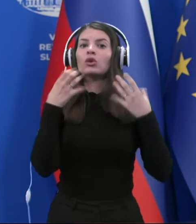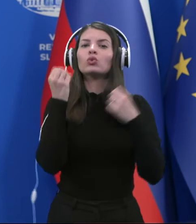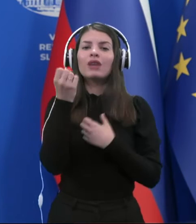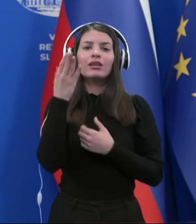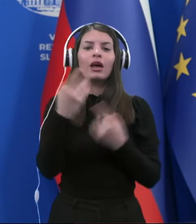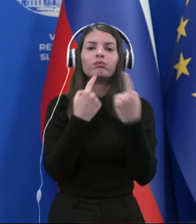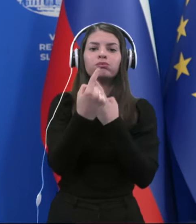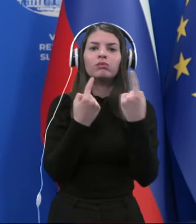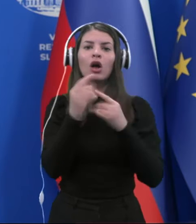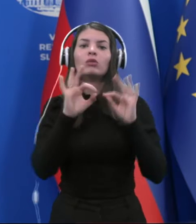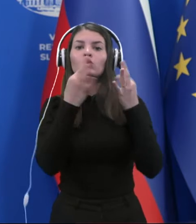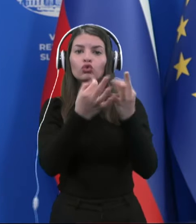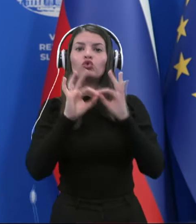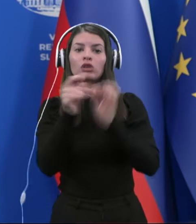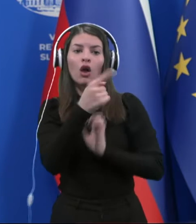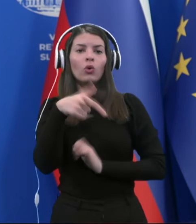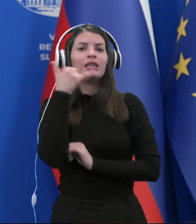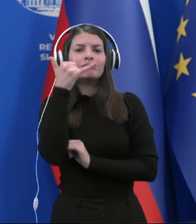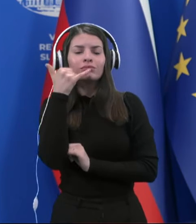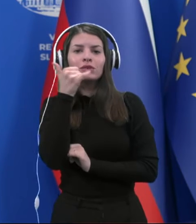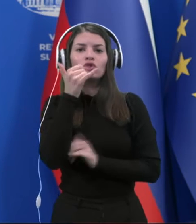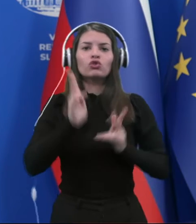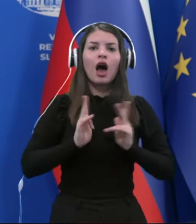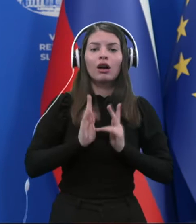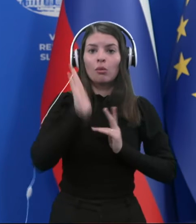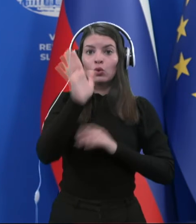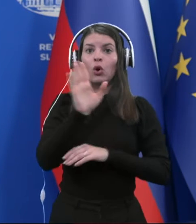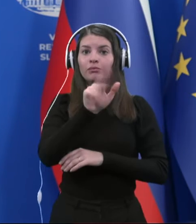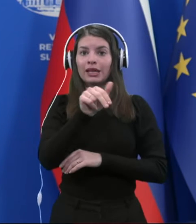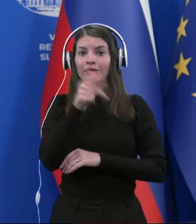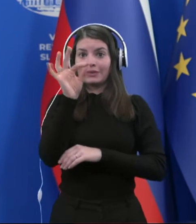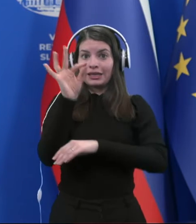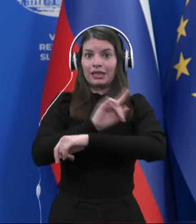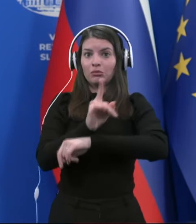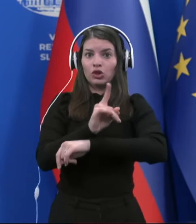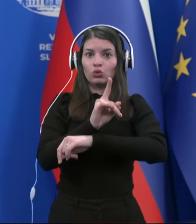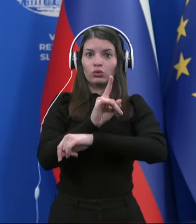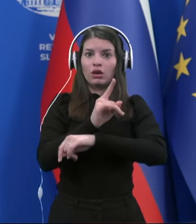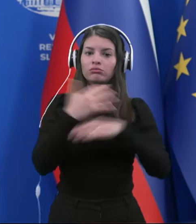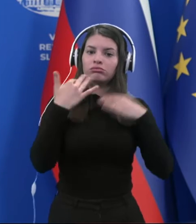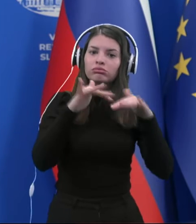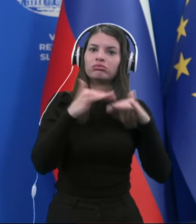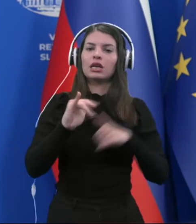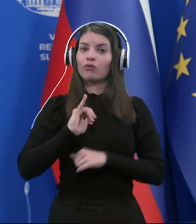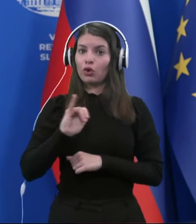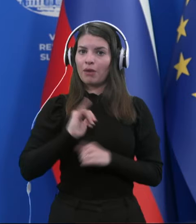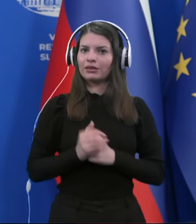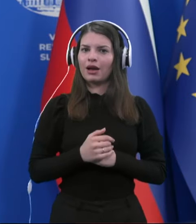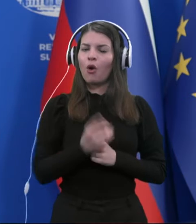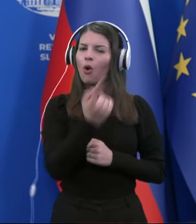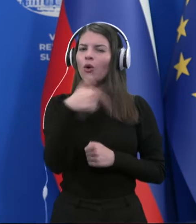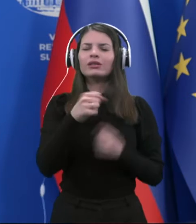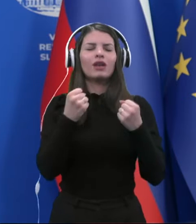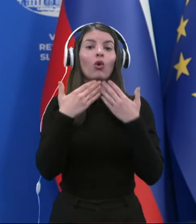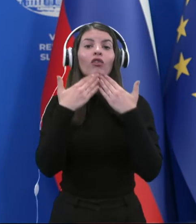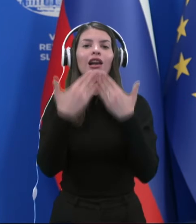pogovorov s vojci, ki nas kličajo, ki čakajo na tistih deset minut, ki jim namenimo, da jim lahko damo informacije. So zelo hvaležni za